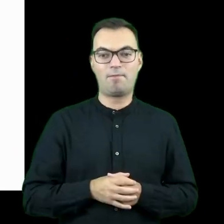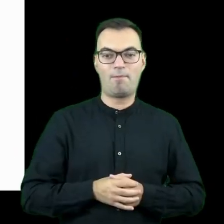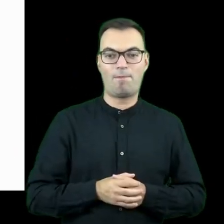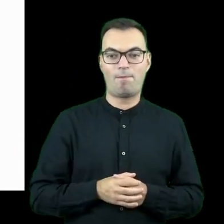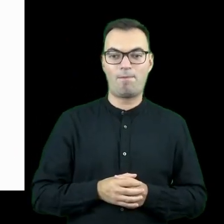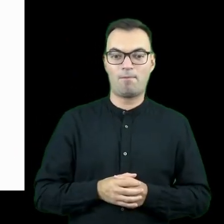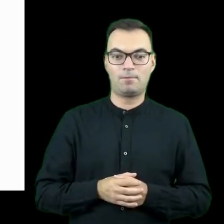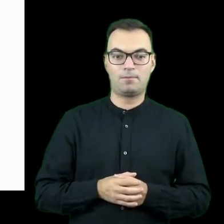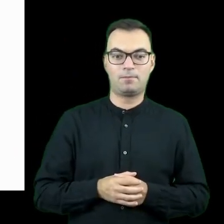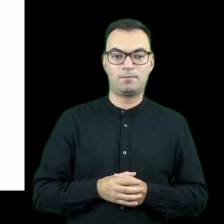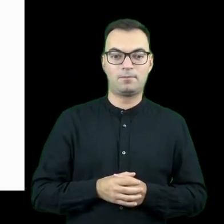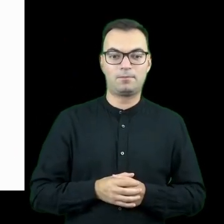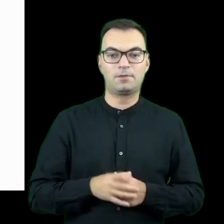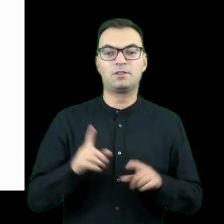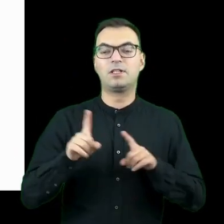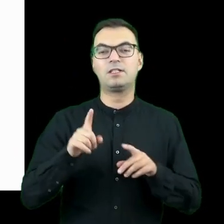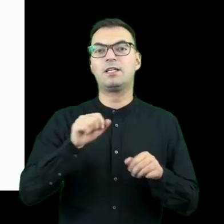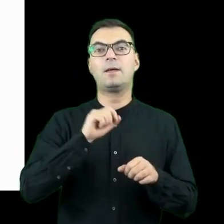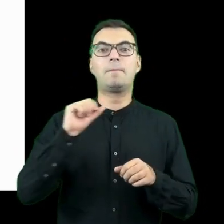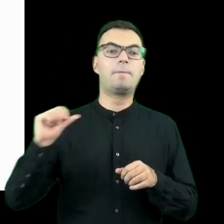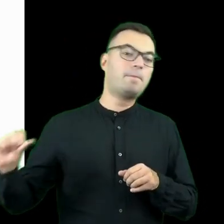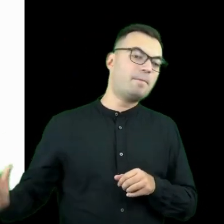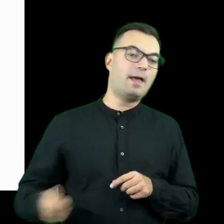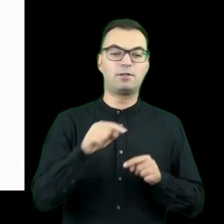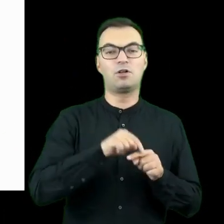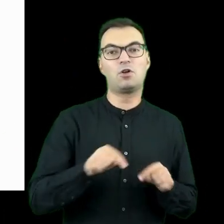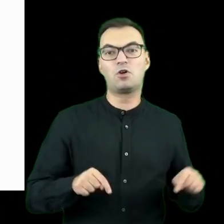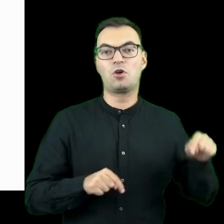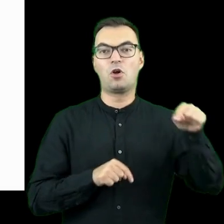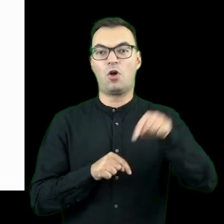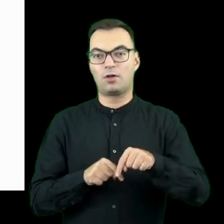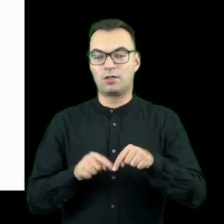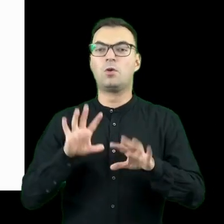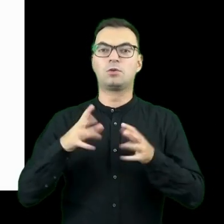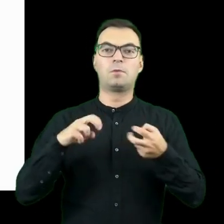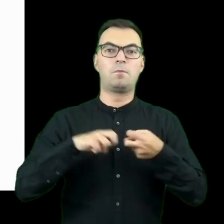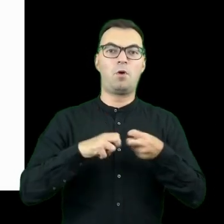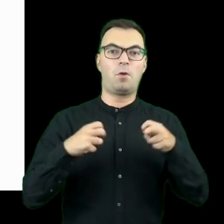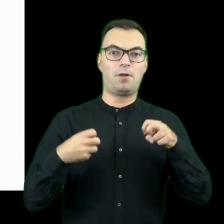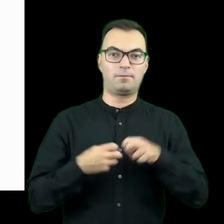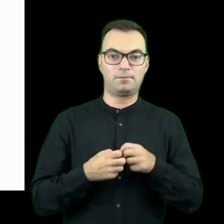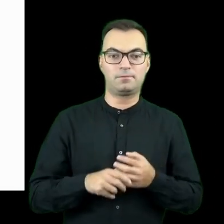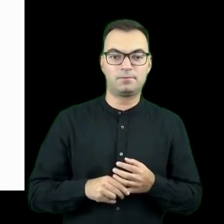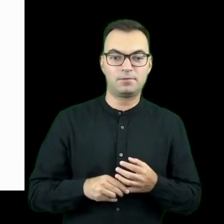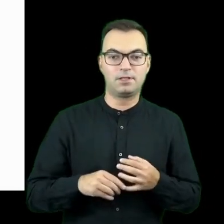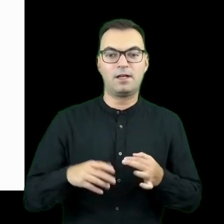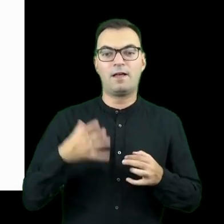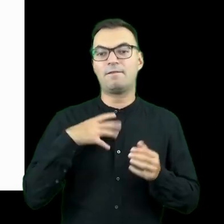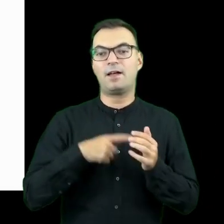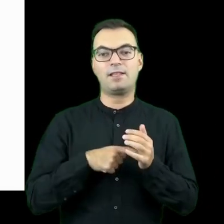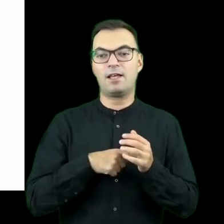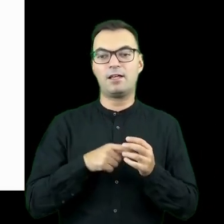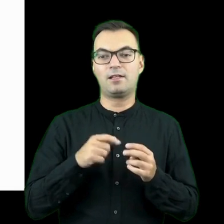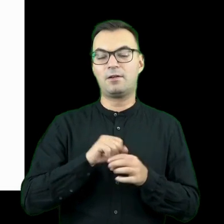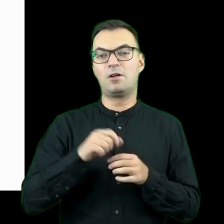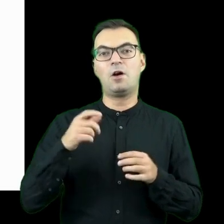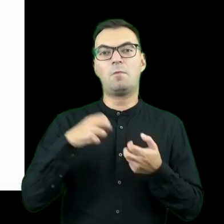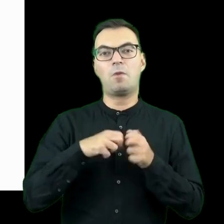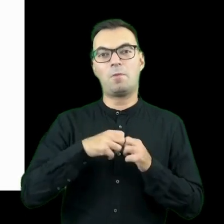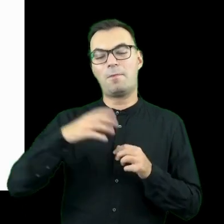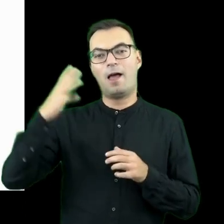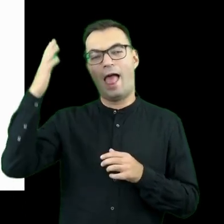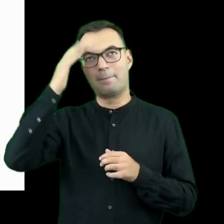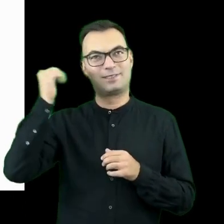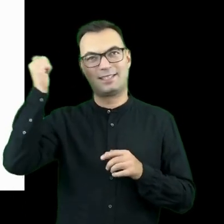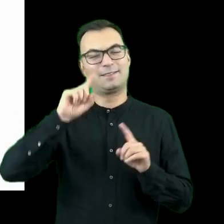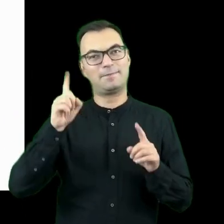w stężynach zakłada, że pierwszym krokiem jest określenie problemu. No i dobrze, żeby to nie był problem abstrakcyjny.